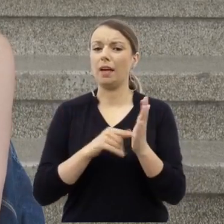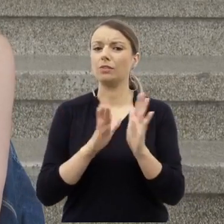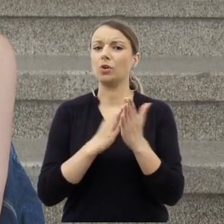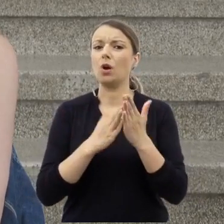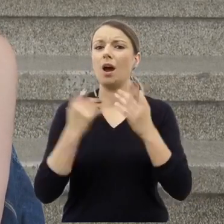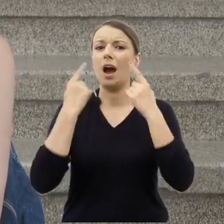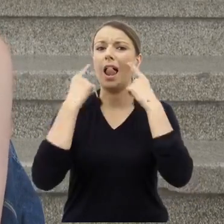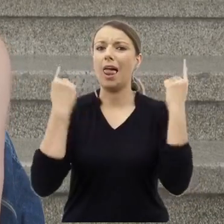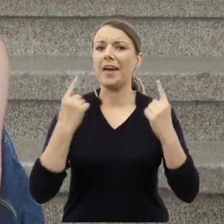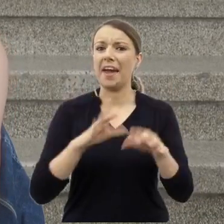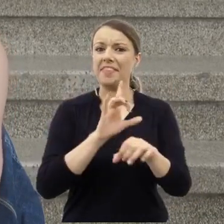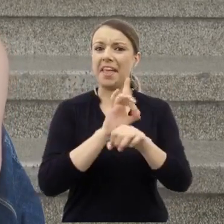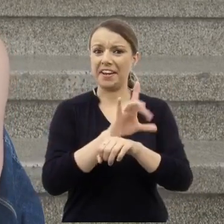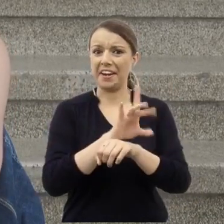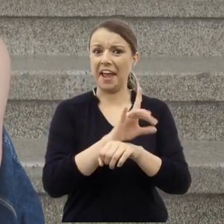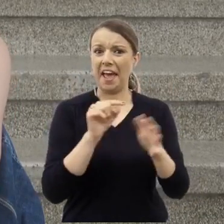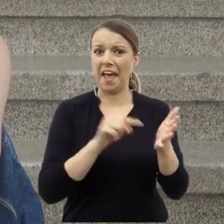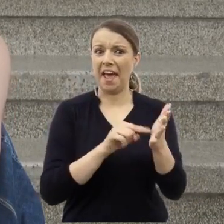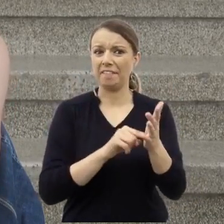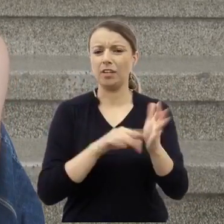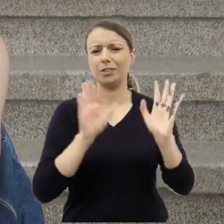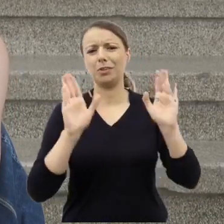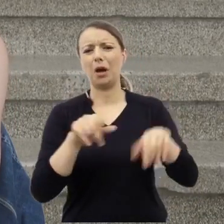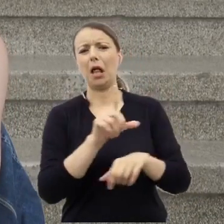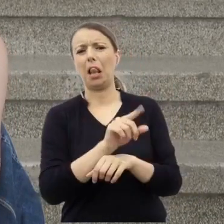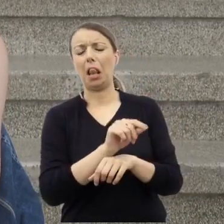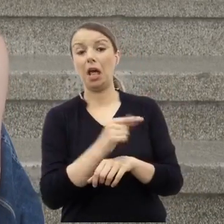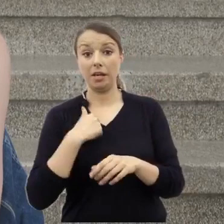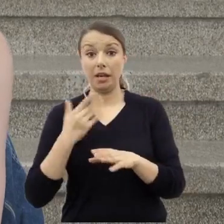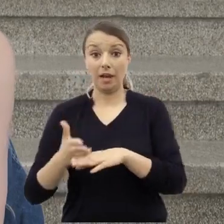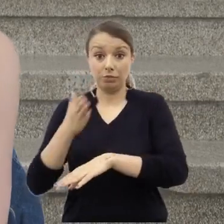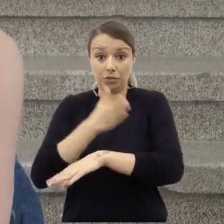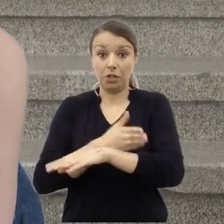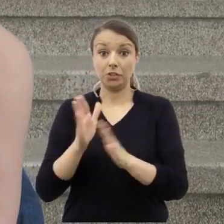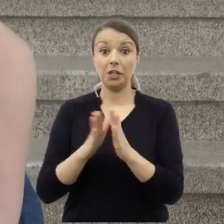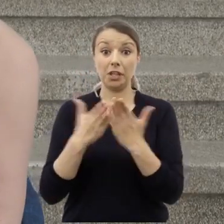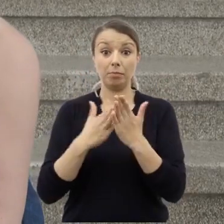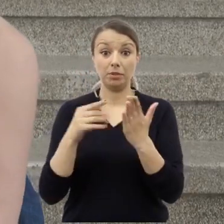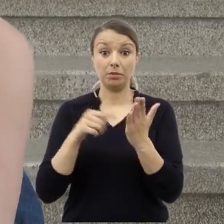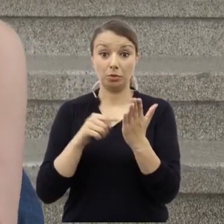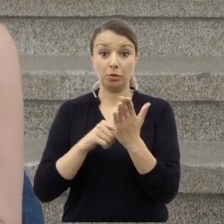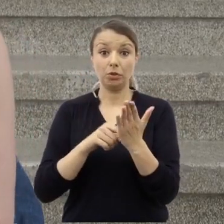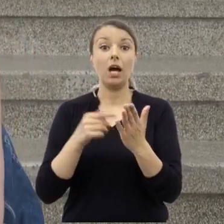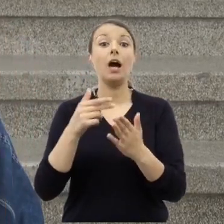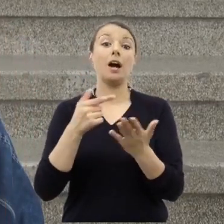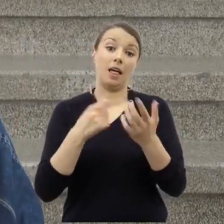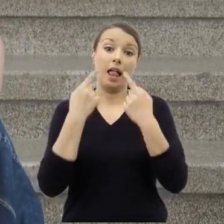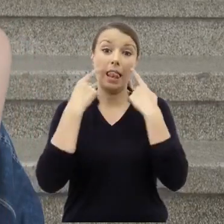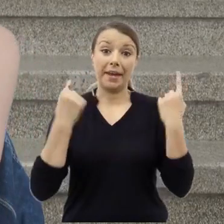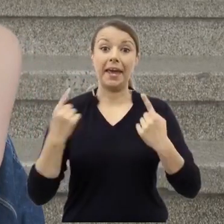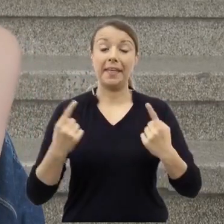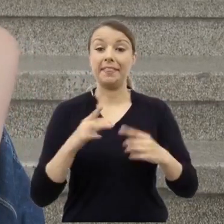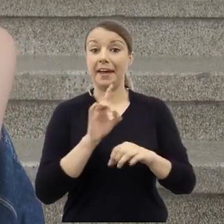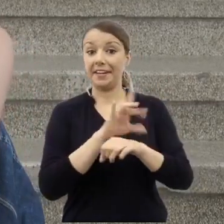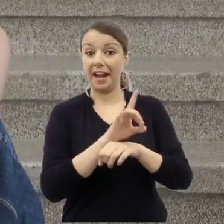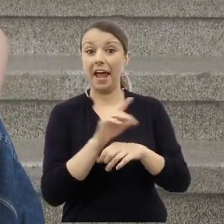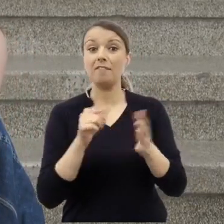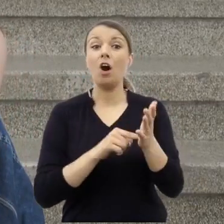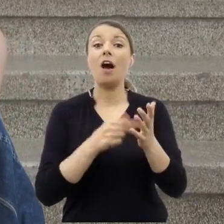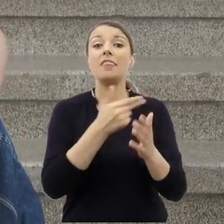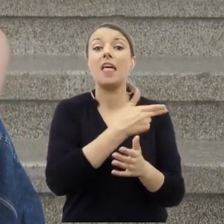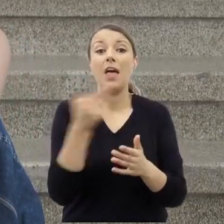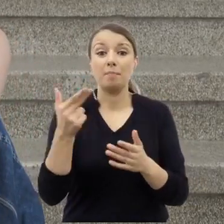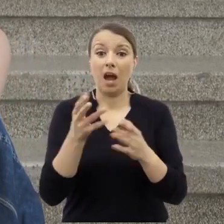napisałam wcześniej książkę pod tytułem Legenda o krwi o historii wątku, który spowodował